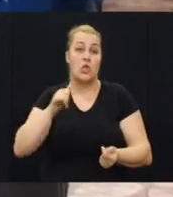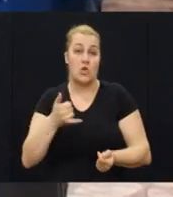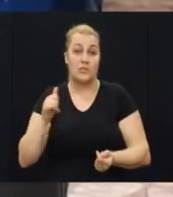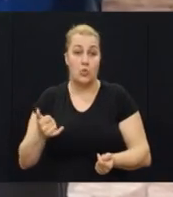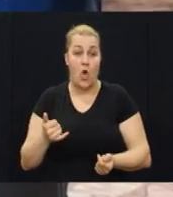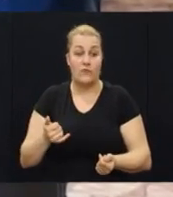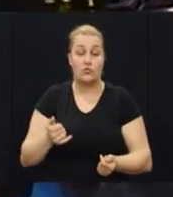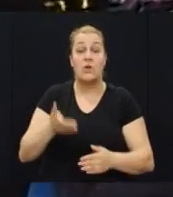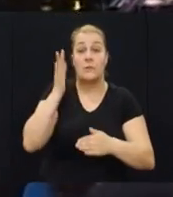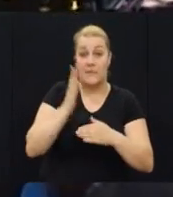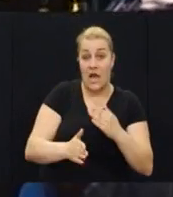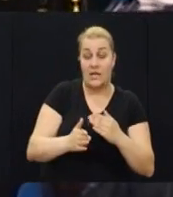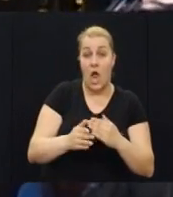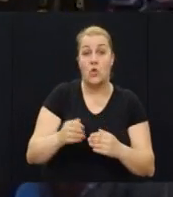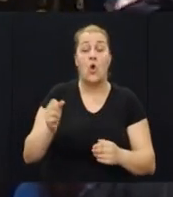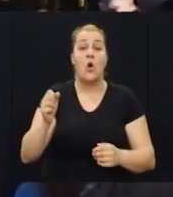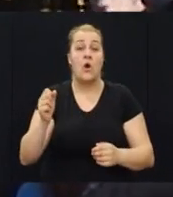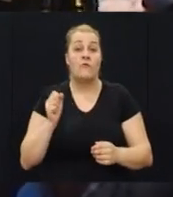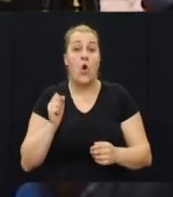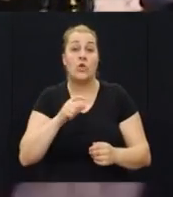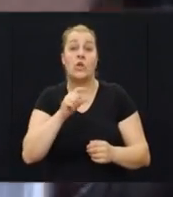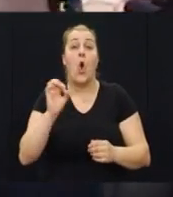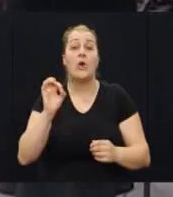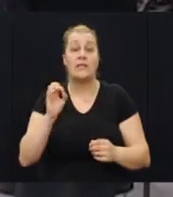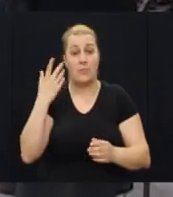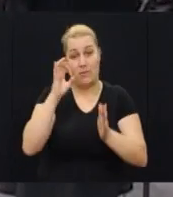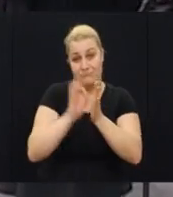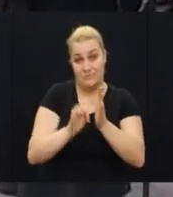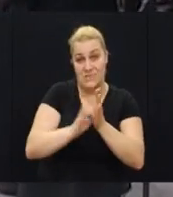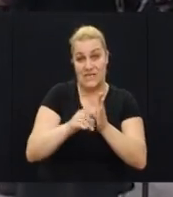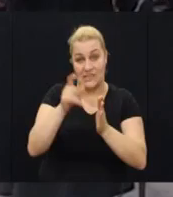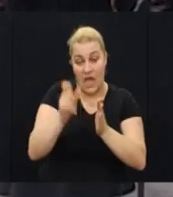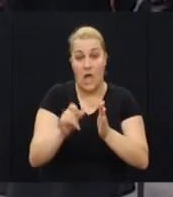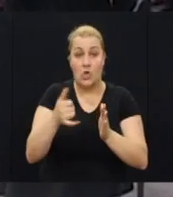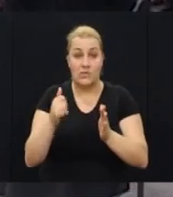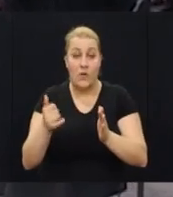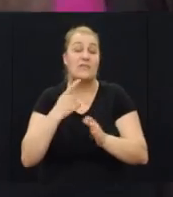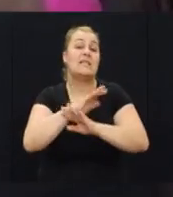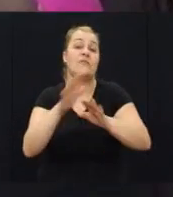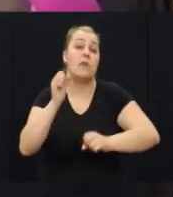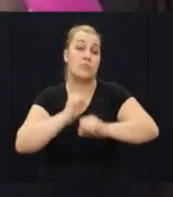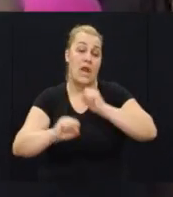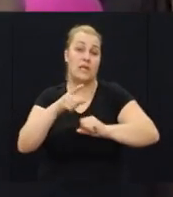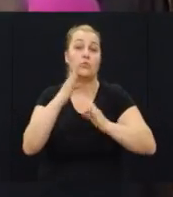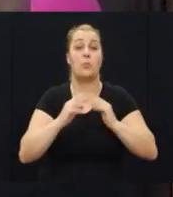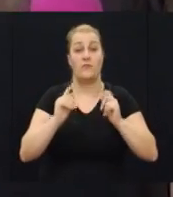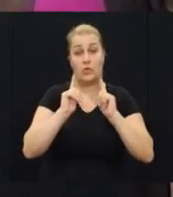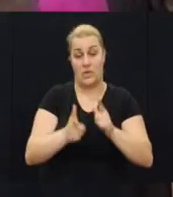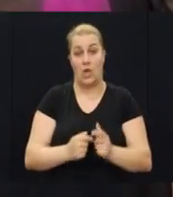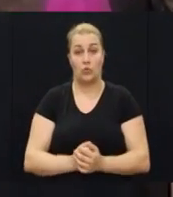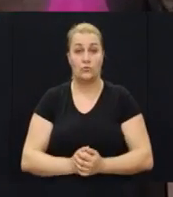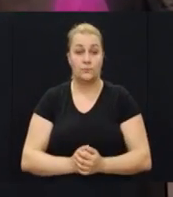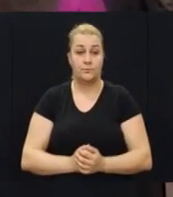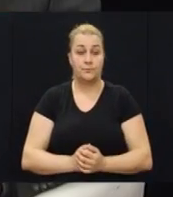Josipu Joviću. Na kraju je vojni ordinari Jure Bogdan održao misu za Josipa Jovića i sve poginule branitelje u domovinskom